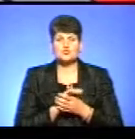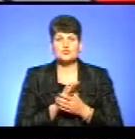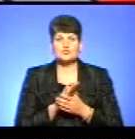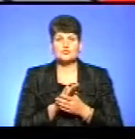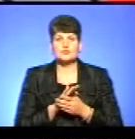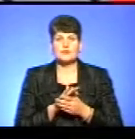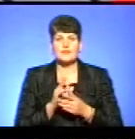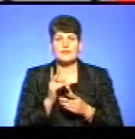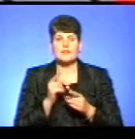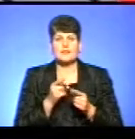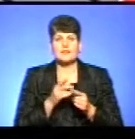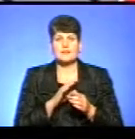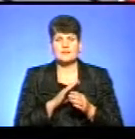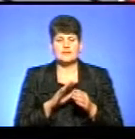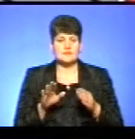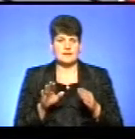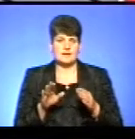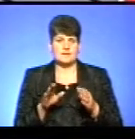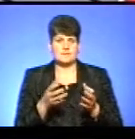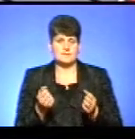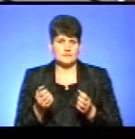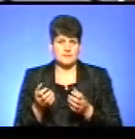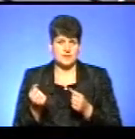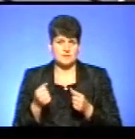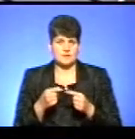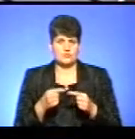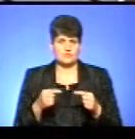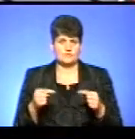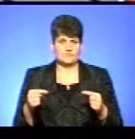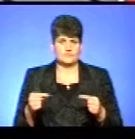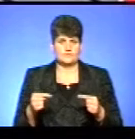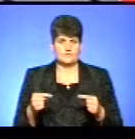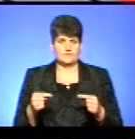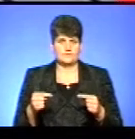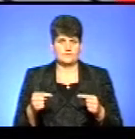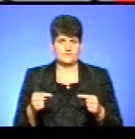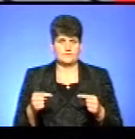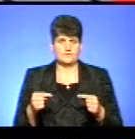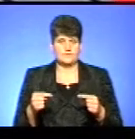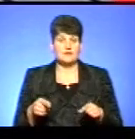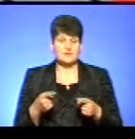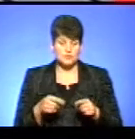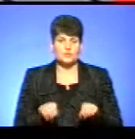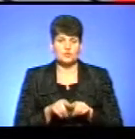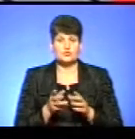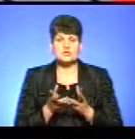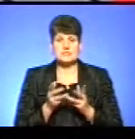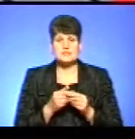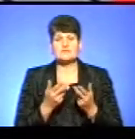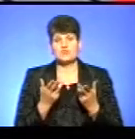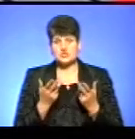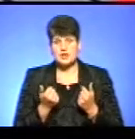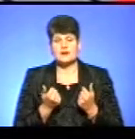підкоряються ринки інших країн Європейського Союзу, Тернопільщині в тому числі. Звичайно, ось ця